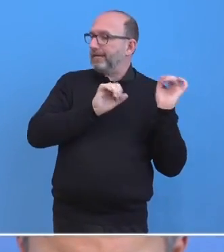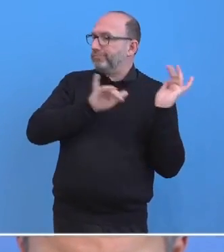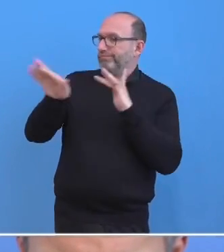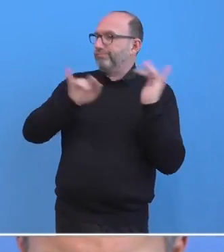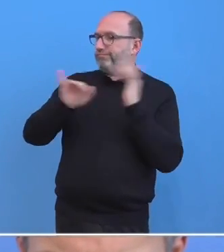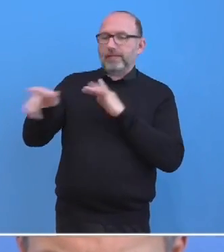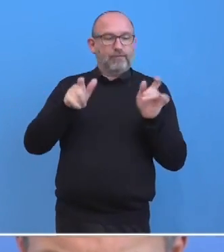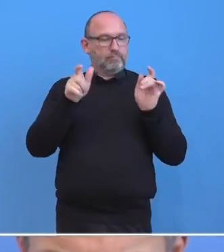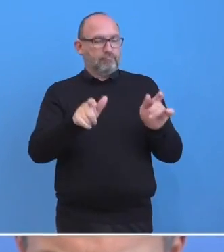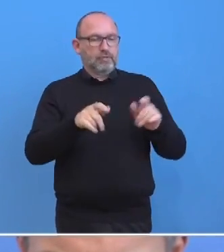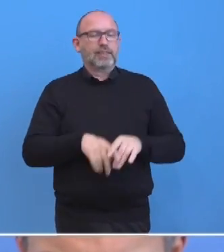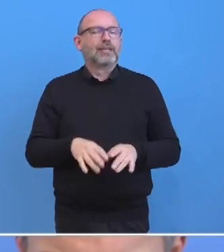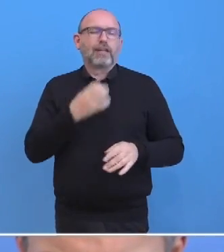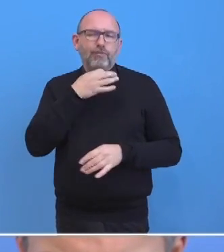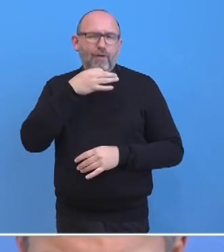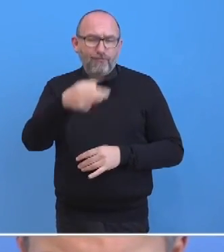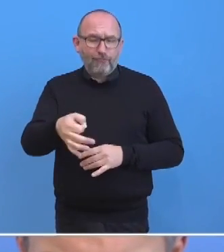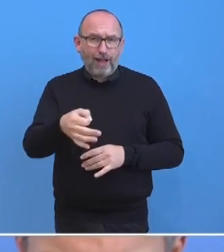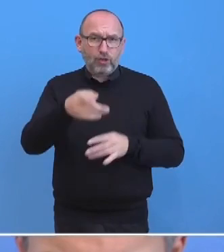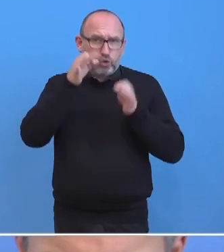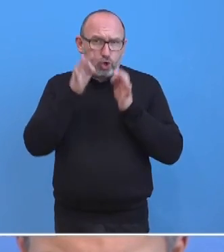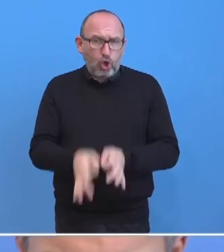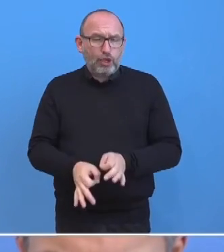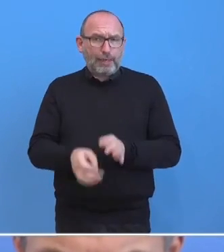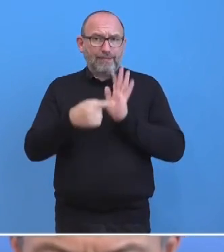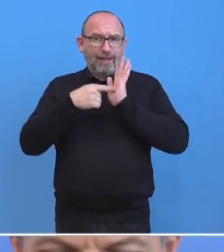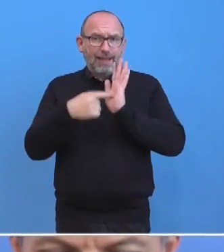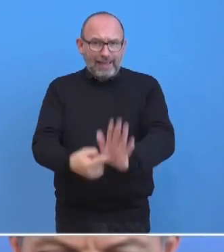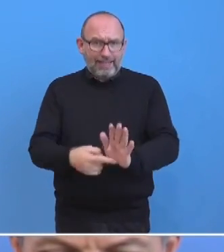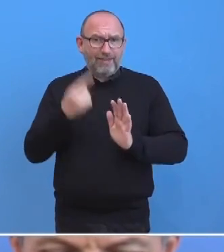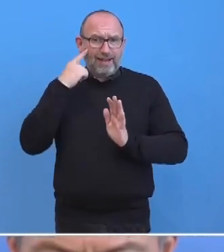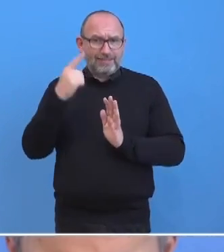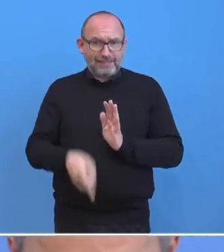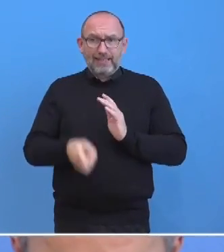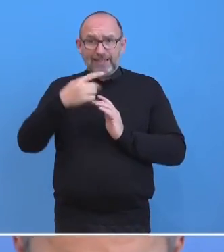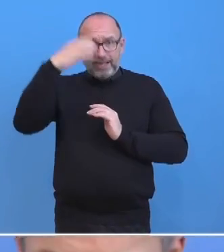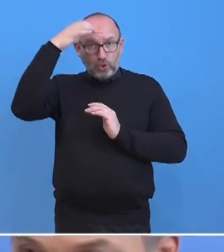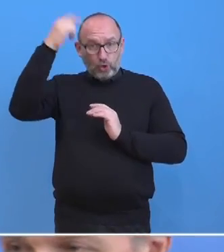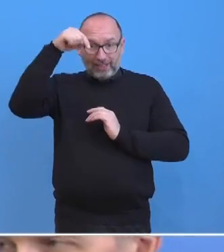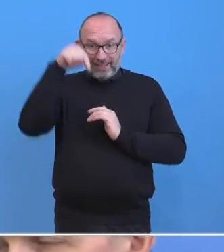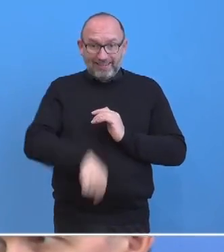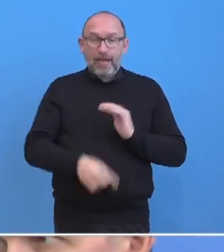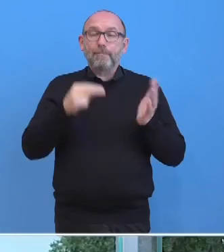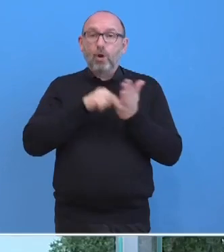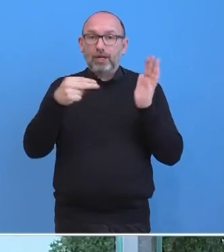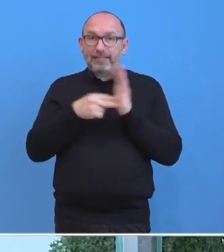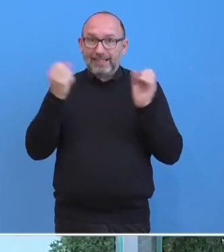Außenminister konkrete Hinweise darauf, dass König Rama X. deutschem Boden aus Politik betrieben hat?